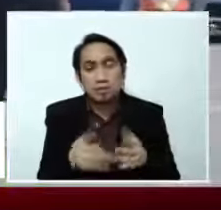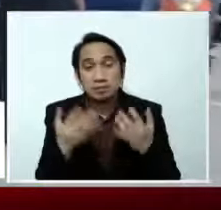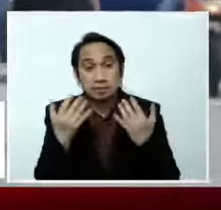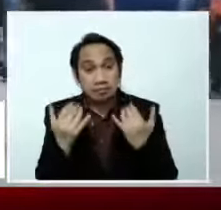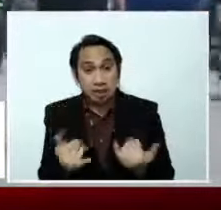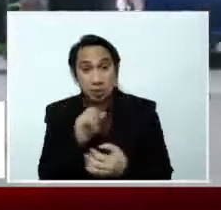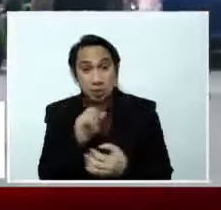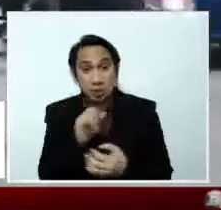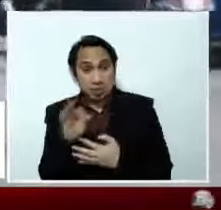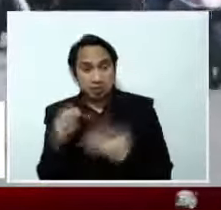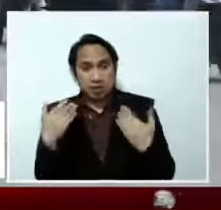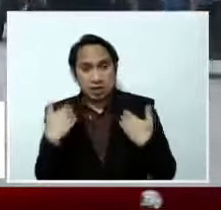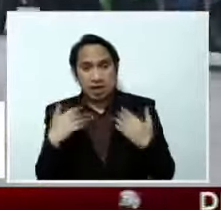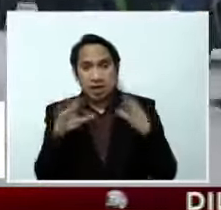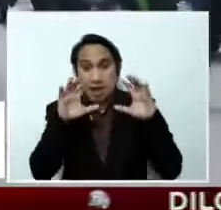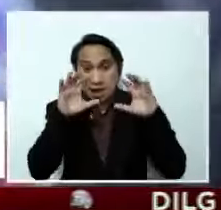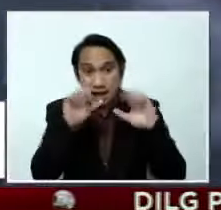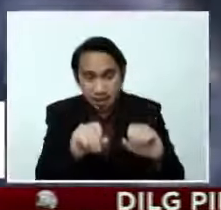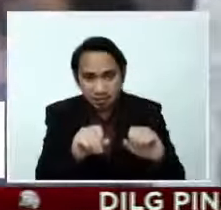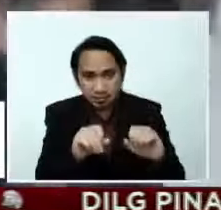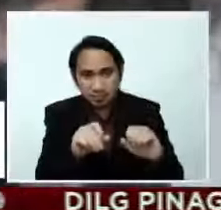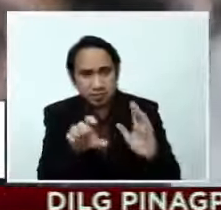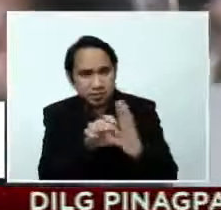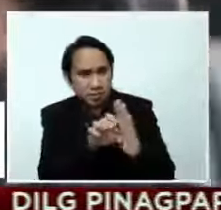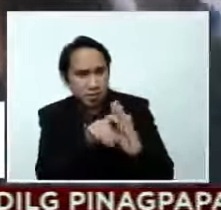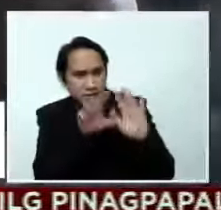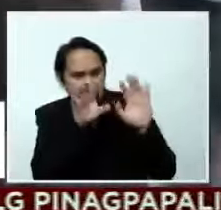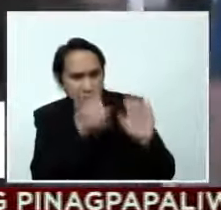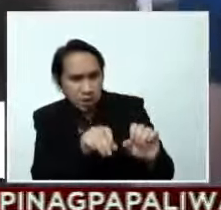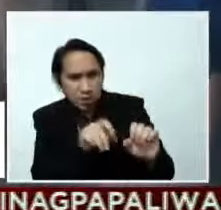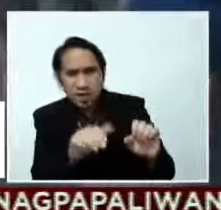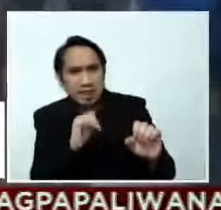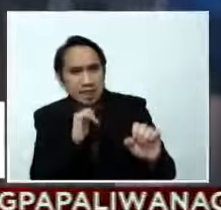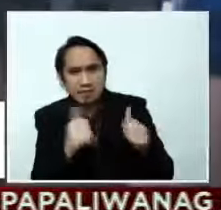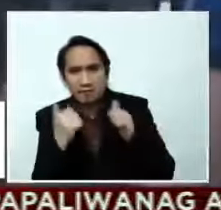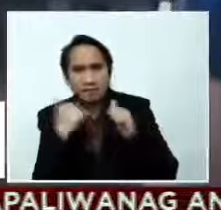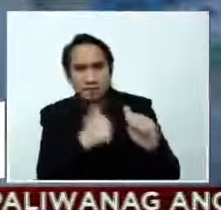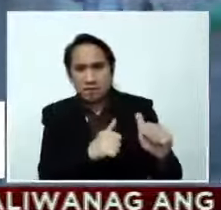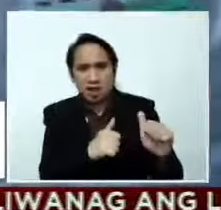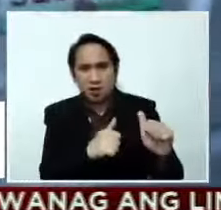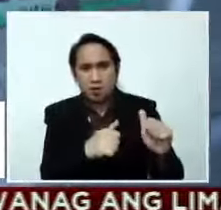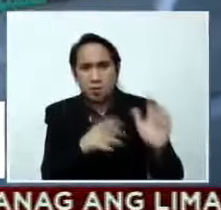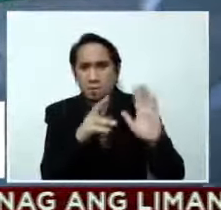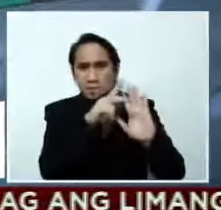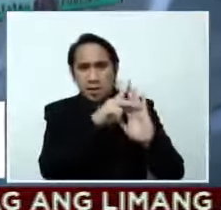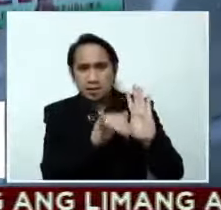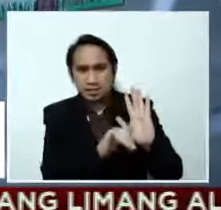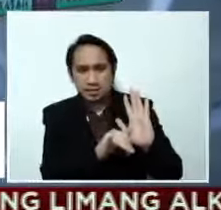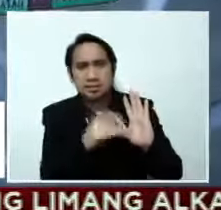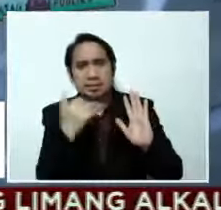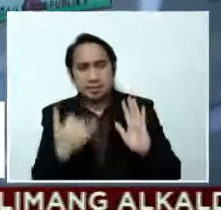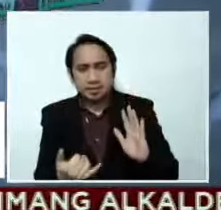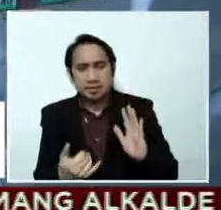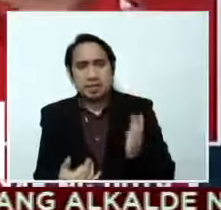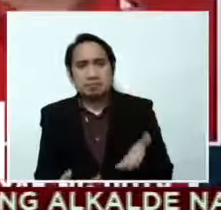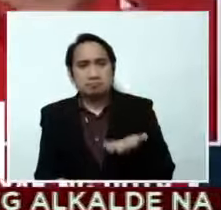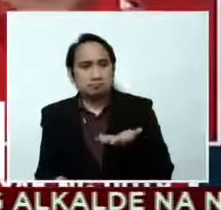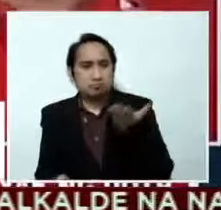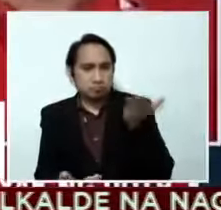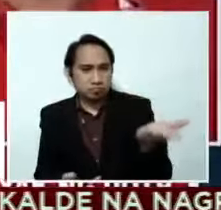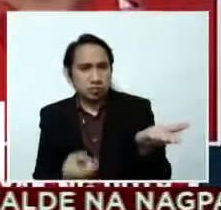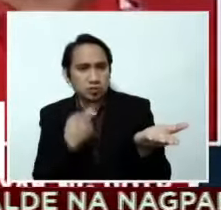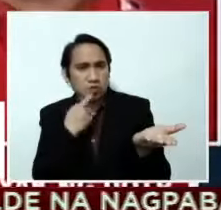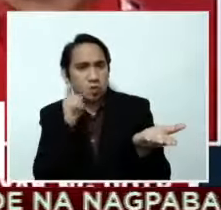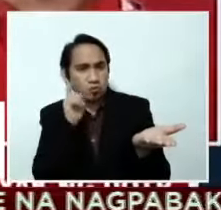may mahuhuli po tayo na lumalabag dito sa mga minimum health protocols na to ay padadalahan po ito ng show cause order at pag